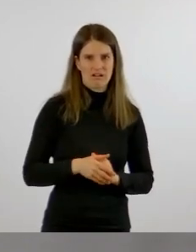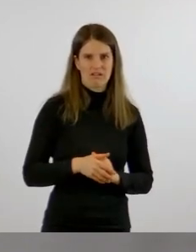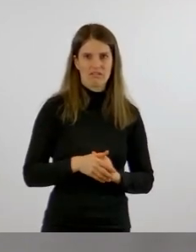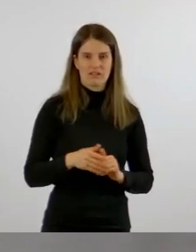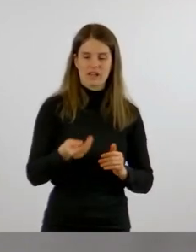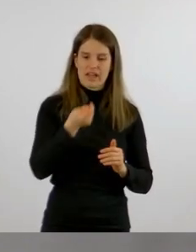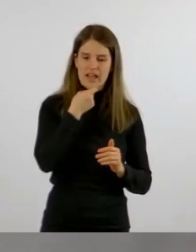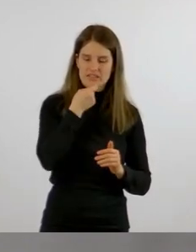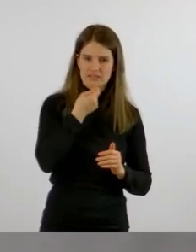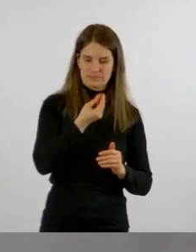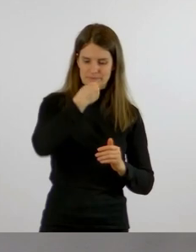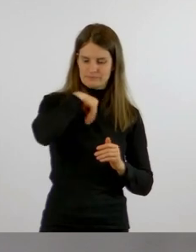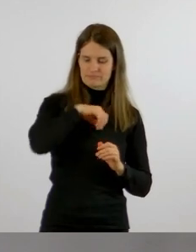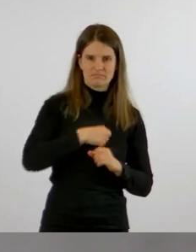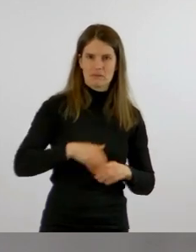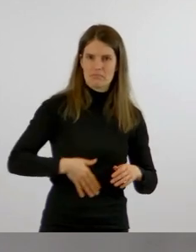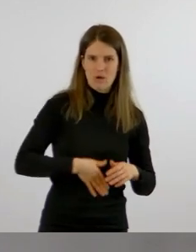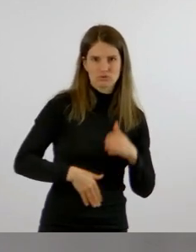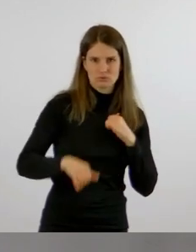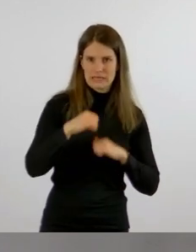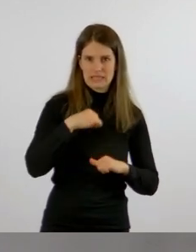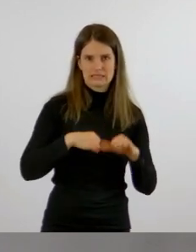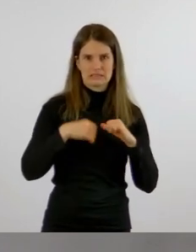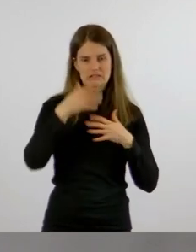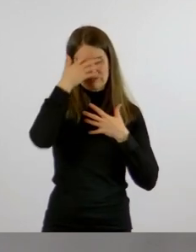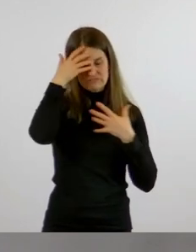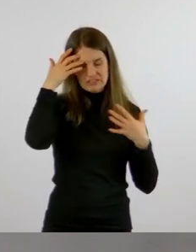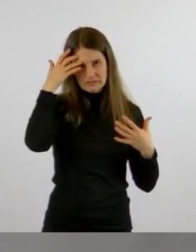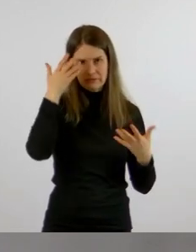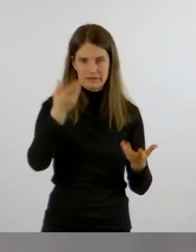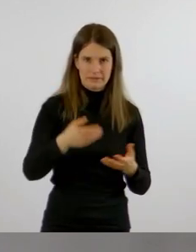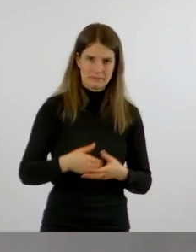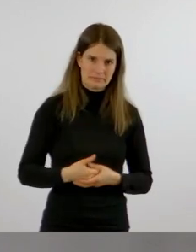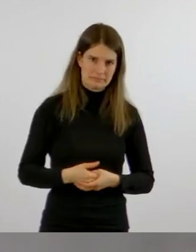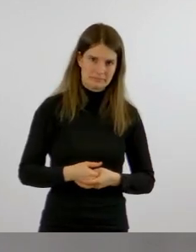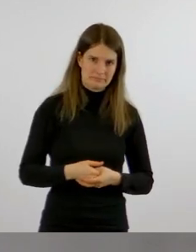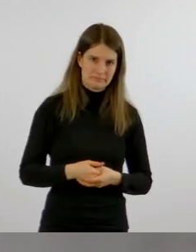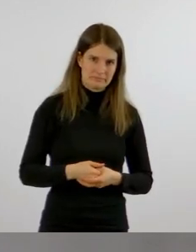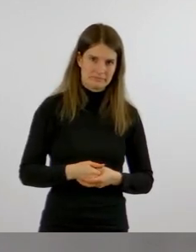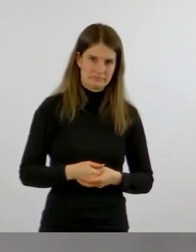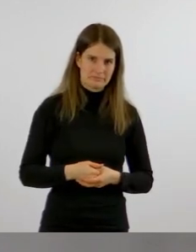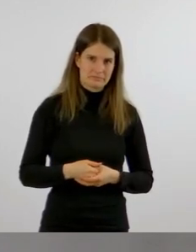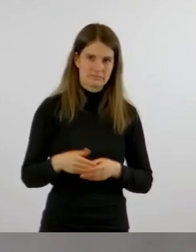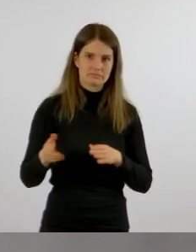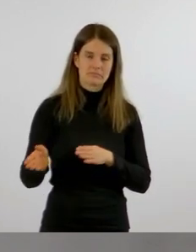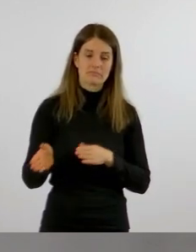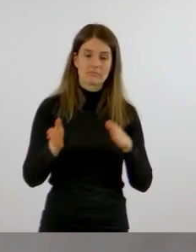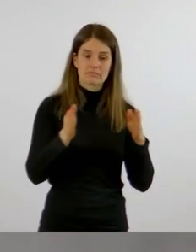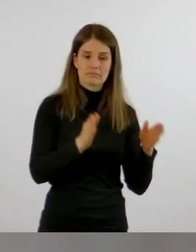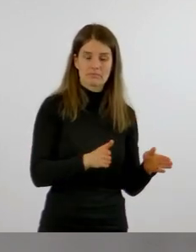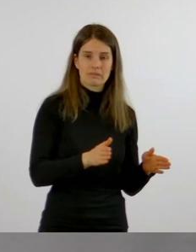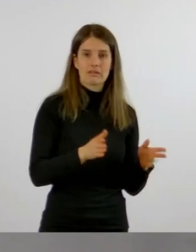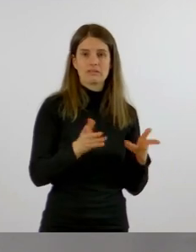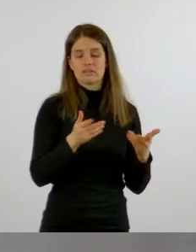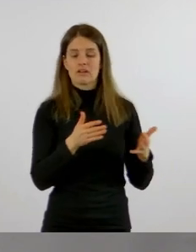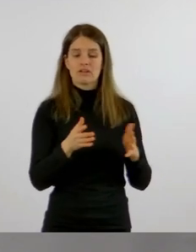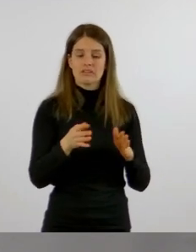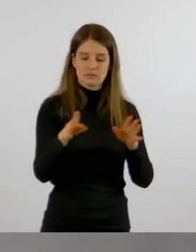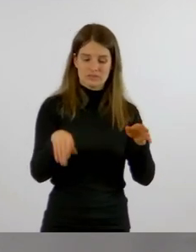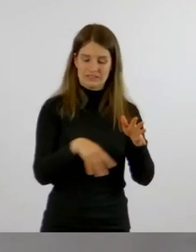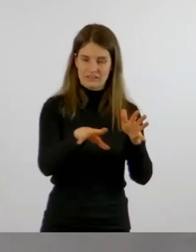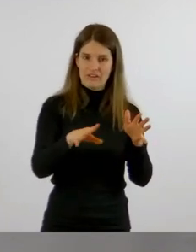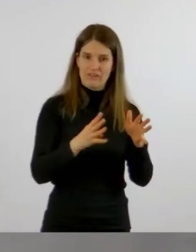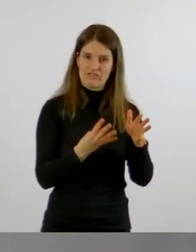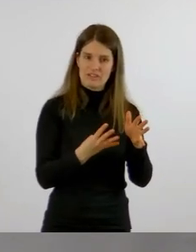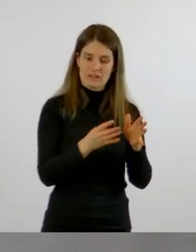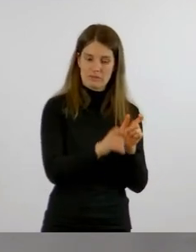Nahrungsaufnahme, Bauchschmerzen und Fieber. Die anderen vier Patienten im Alter zwischen 19